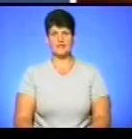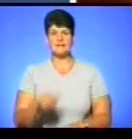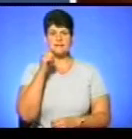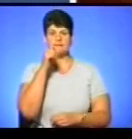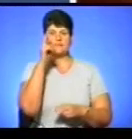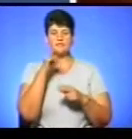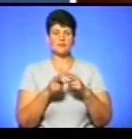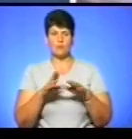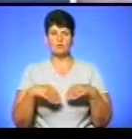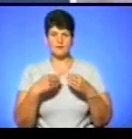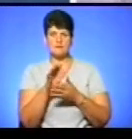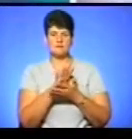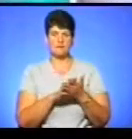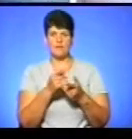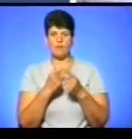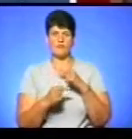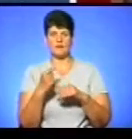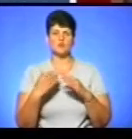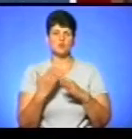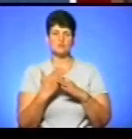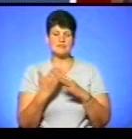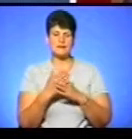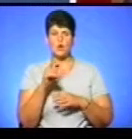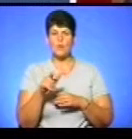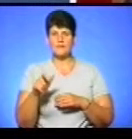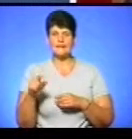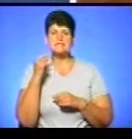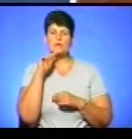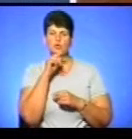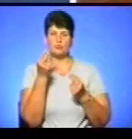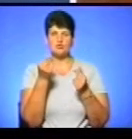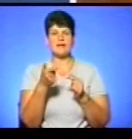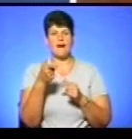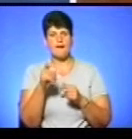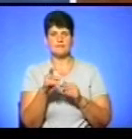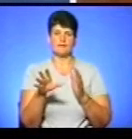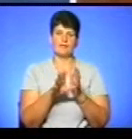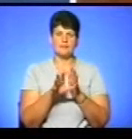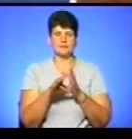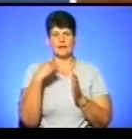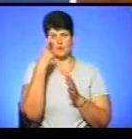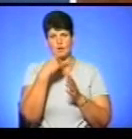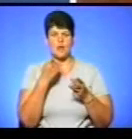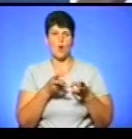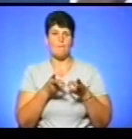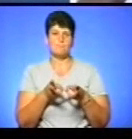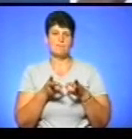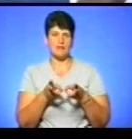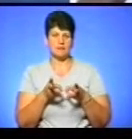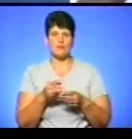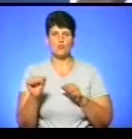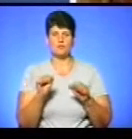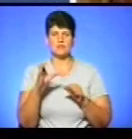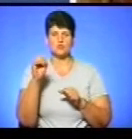завершується подання заяв на повернення суми субсидій громадянам, які зекономили кошти за газ та електрику для індивідуального опалення. В управлінні